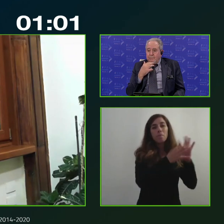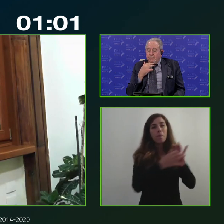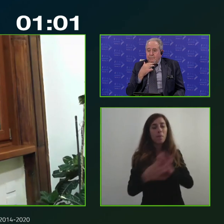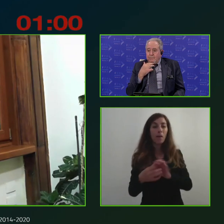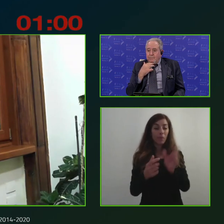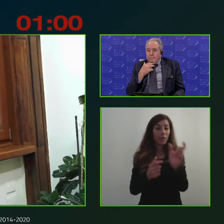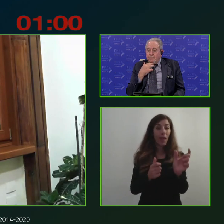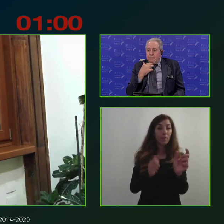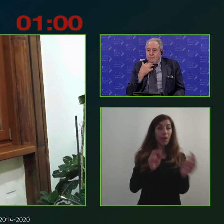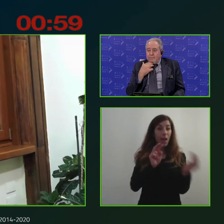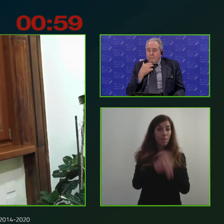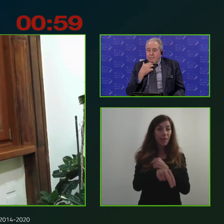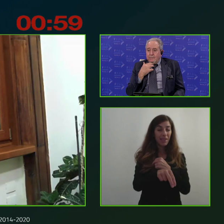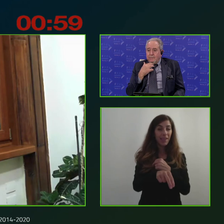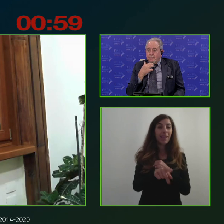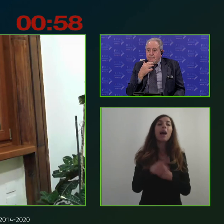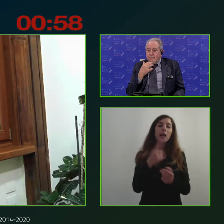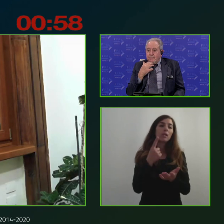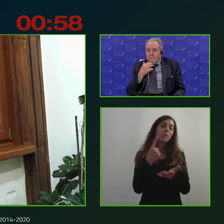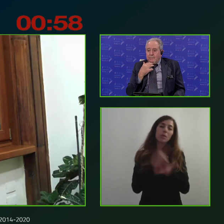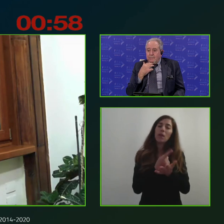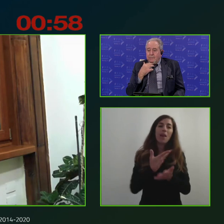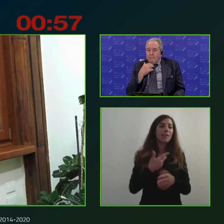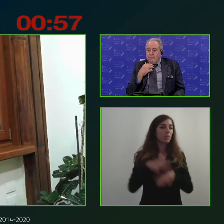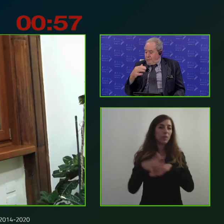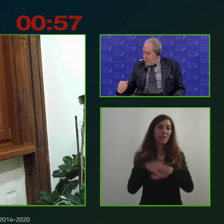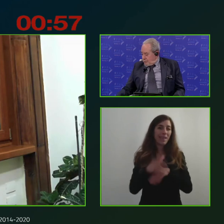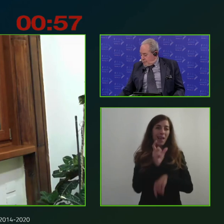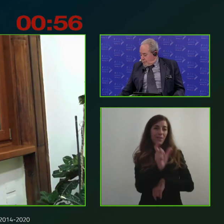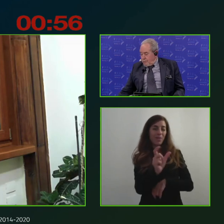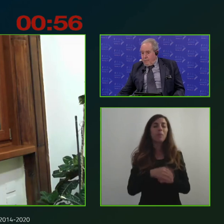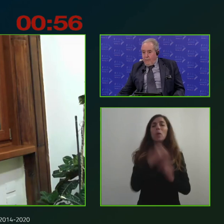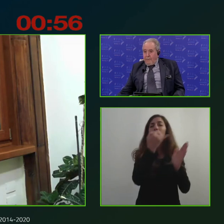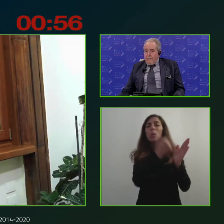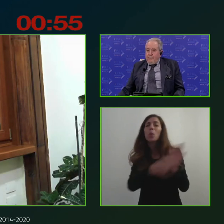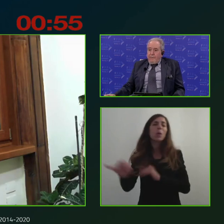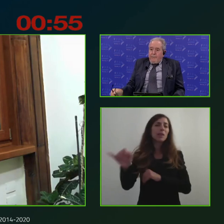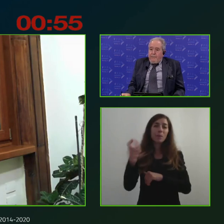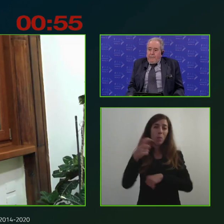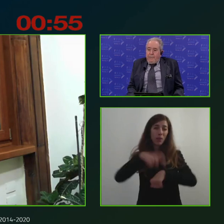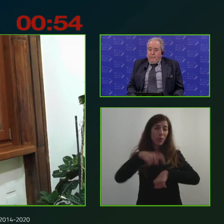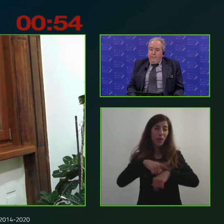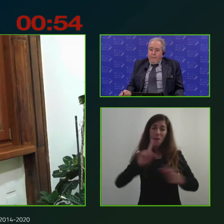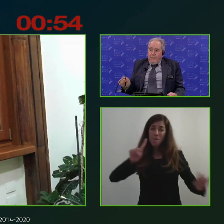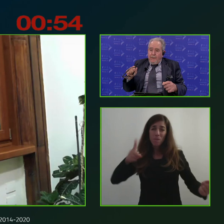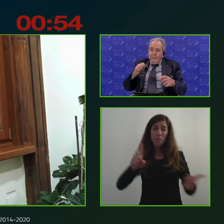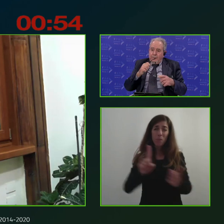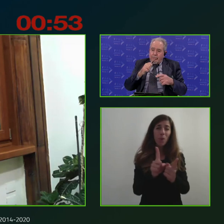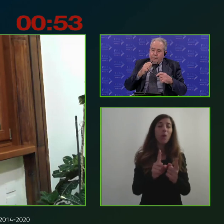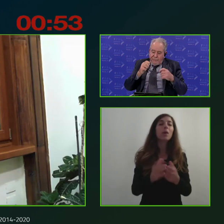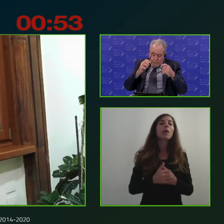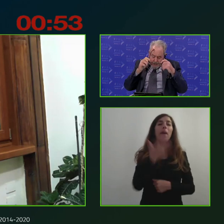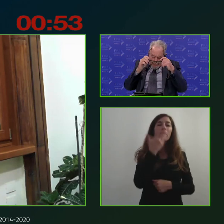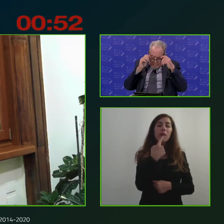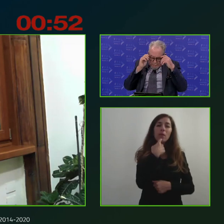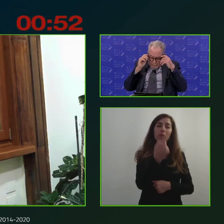necessariamente essere essere adottato l'ultima cosa al volo l'ultima cosa al volo perché siamo fuori tempo e volevo diciamo